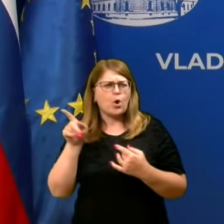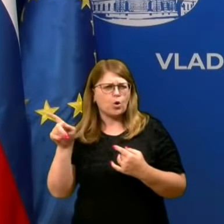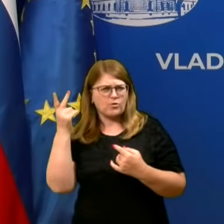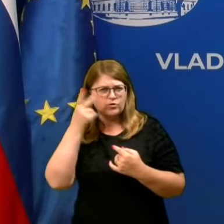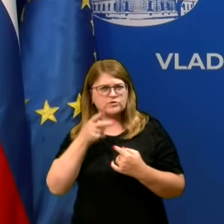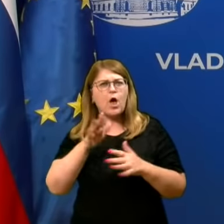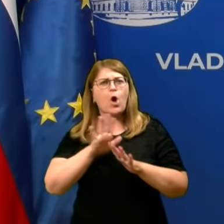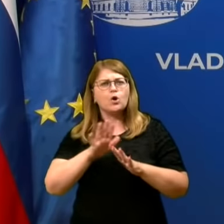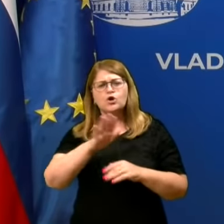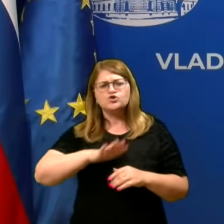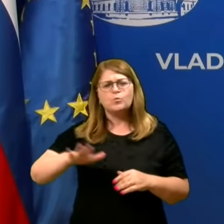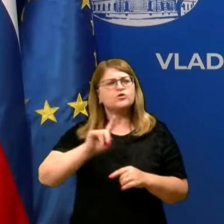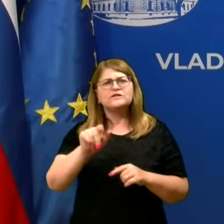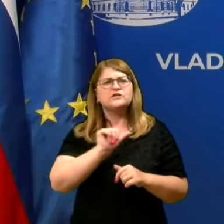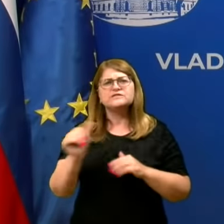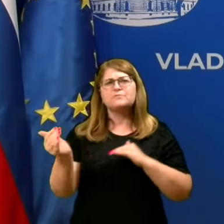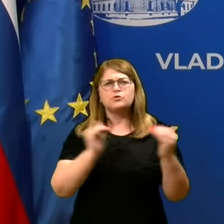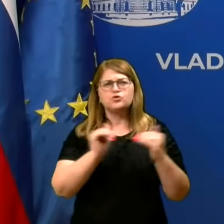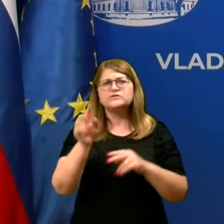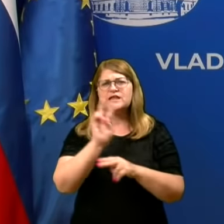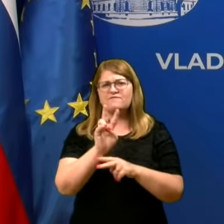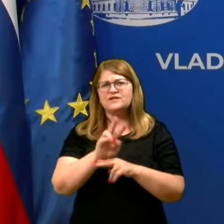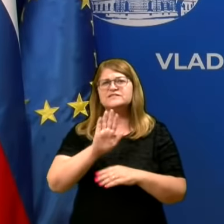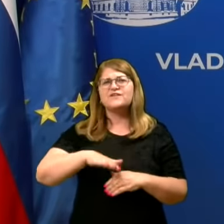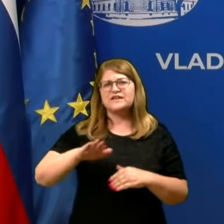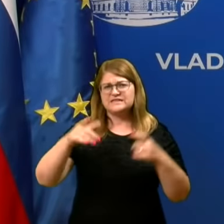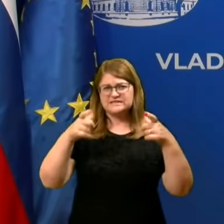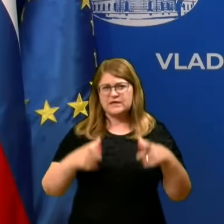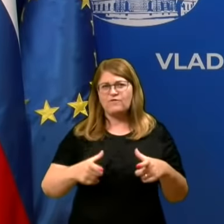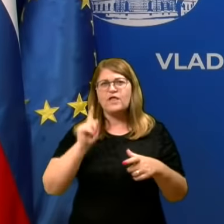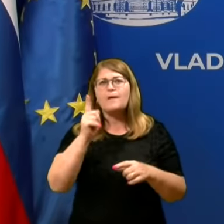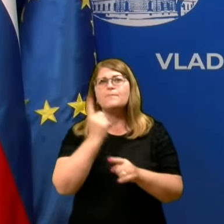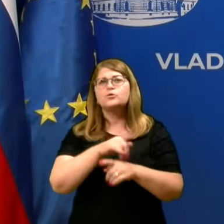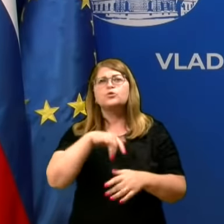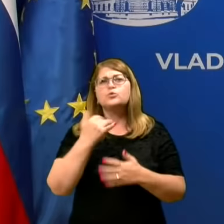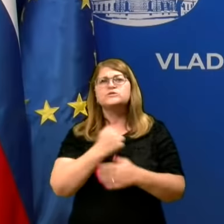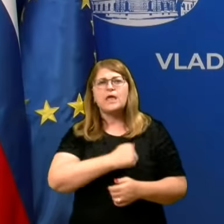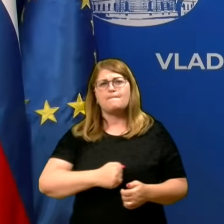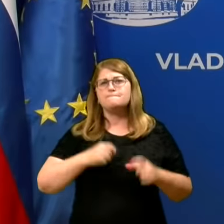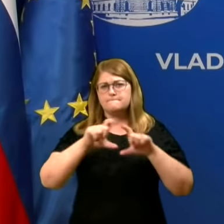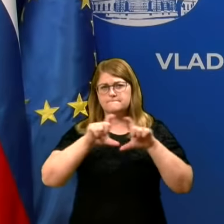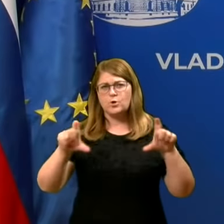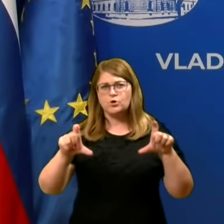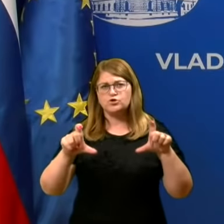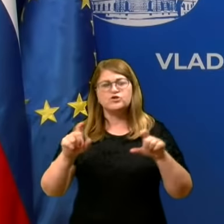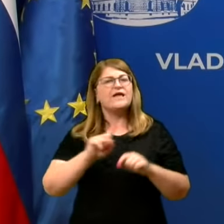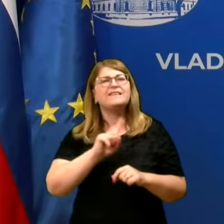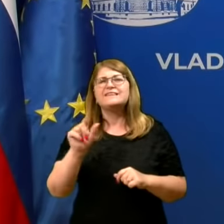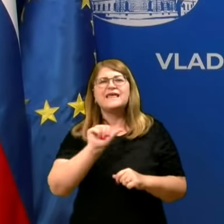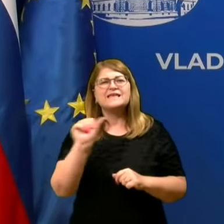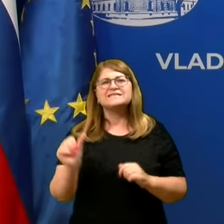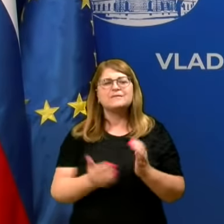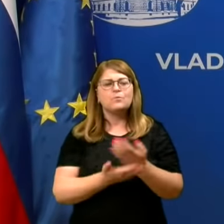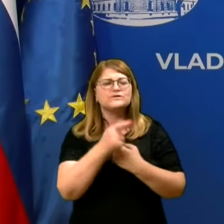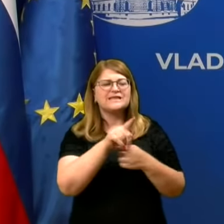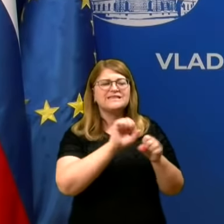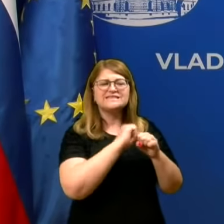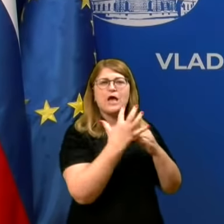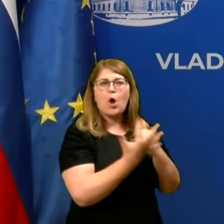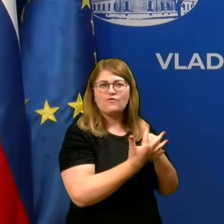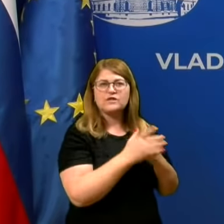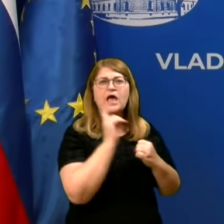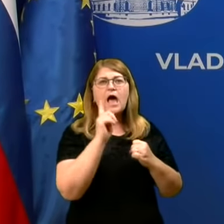ogrožena območja niso le socijalno-varstveni zavodi, pač pa tudi vse bolnišnice in tonele tiste za COVID-19